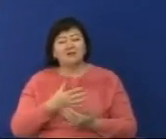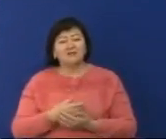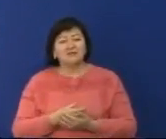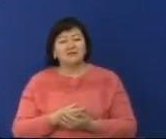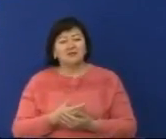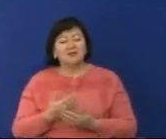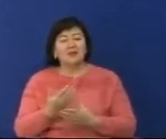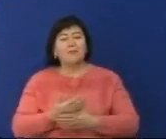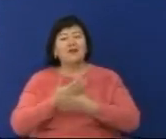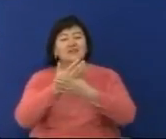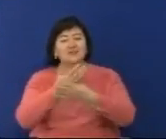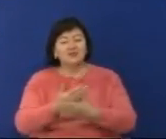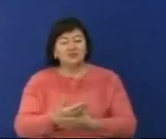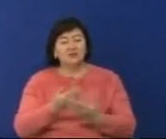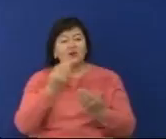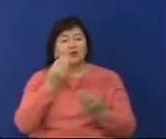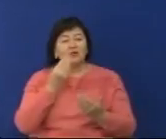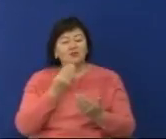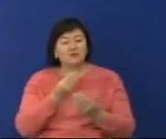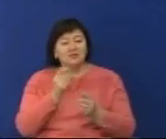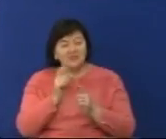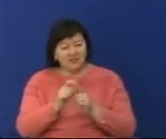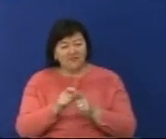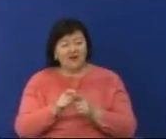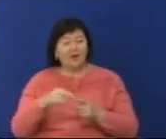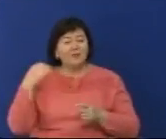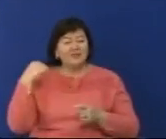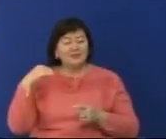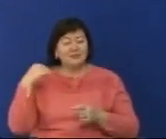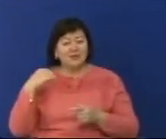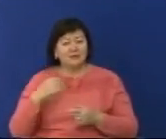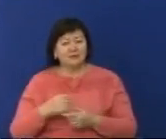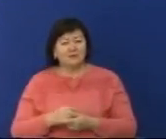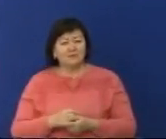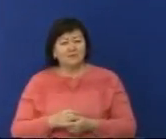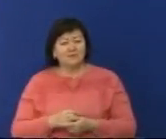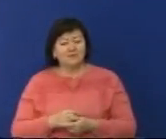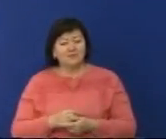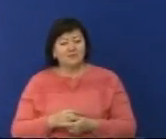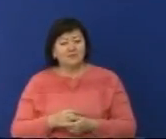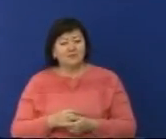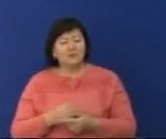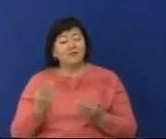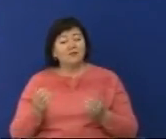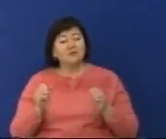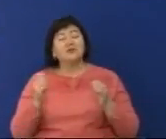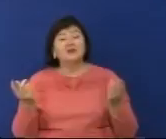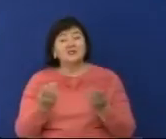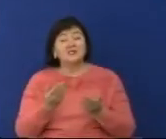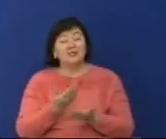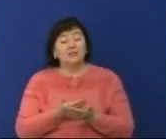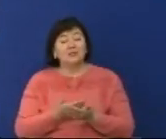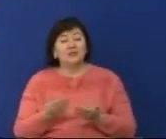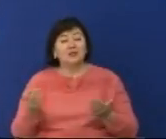қолдадым осы дейінді қорнан адамдар өзің қажеттіктеріне пайдалан оға жағдай жасалса, бұл